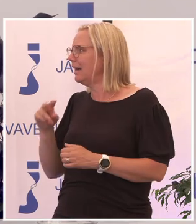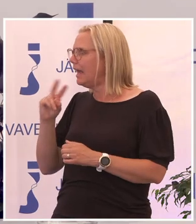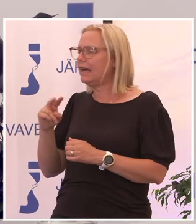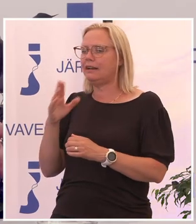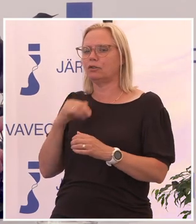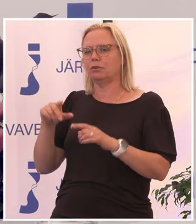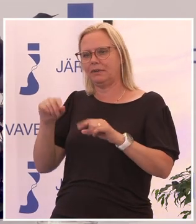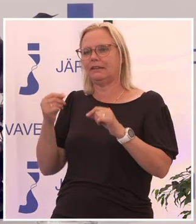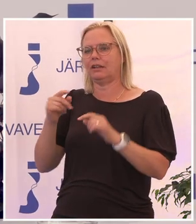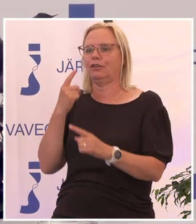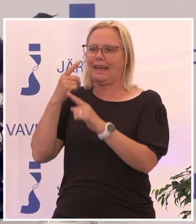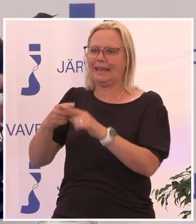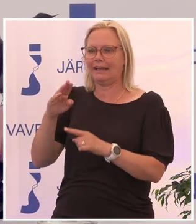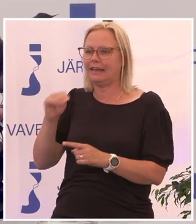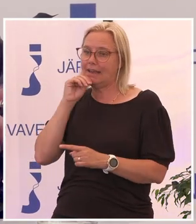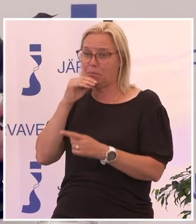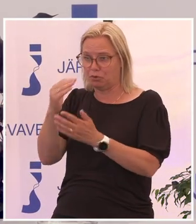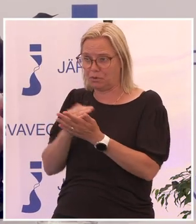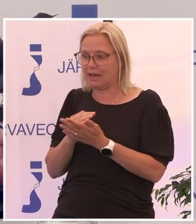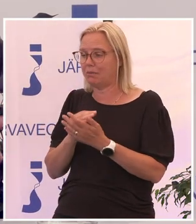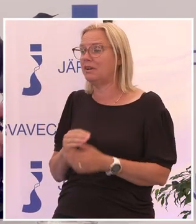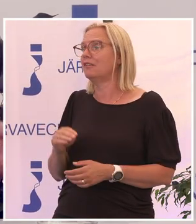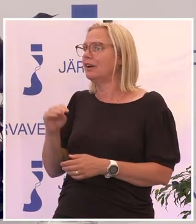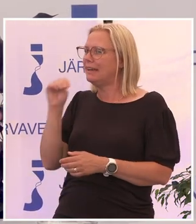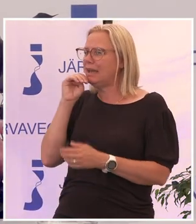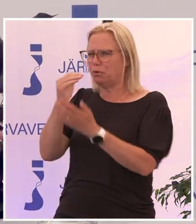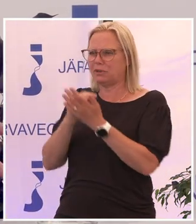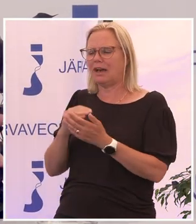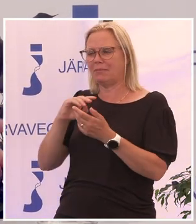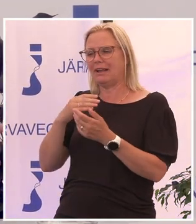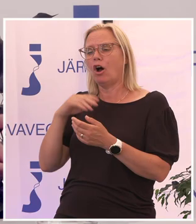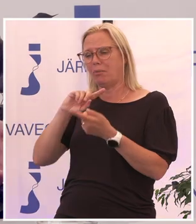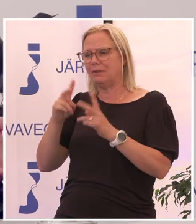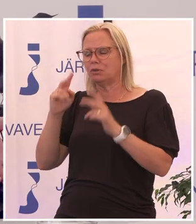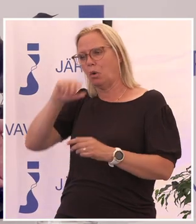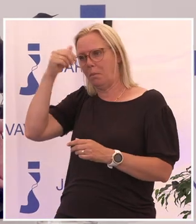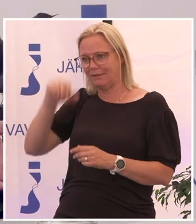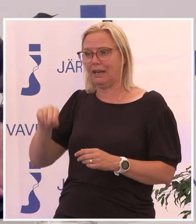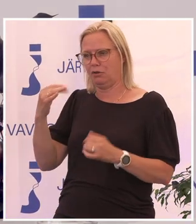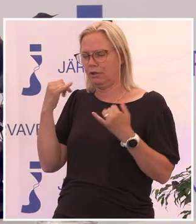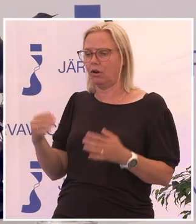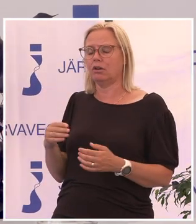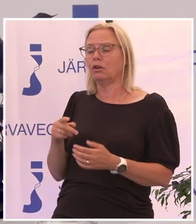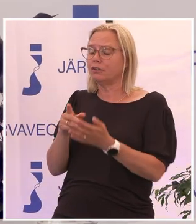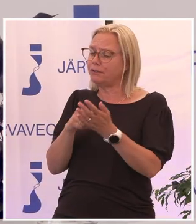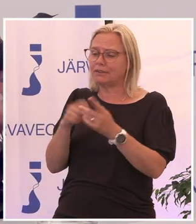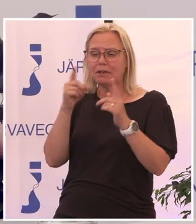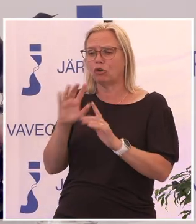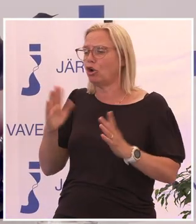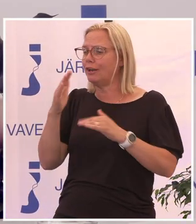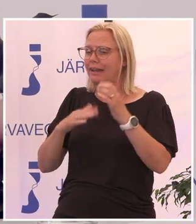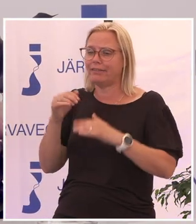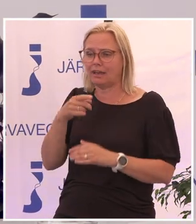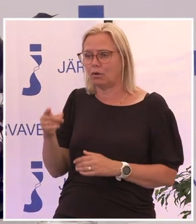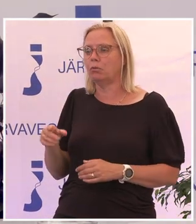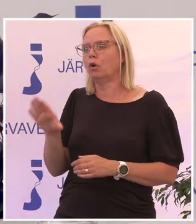e-postprogram. För det är e-postprogrammen har blivit så komplicerade så att vissa människor klarar inte av dem längre. Och då skulle ju samhället